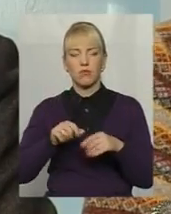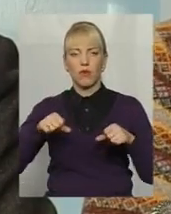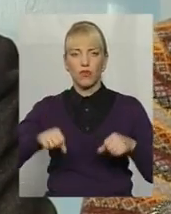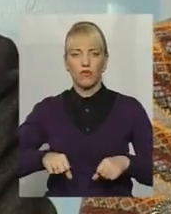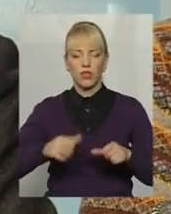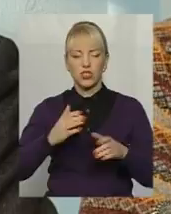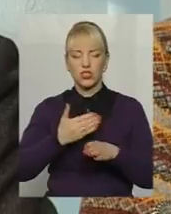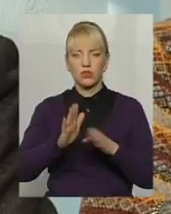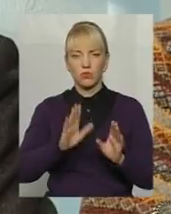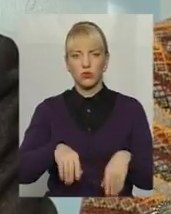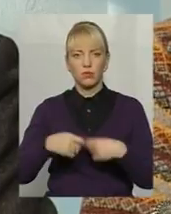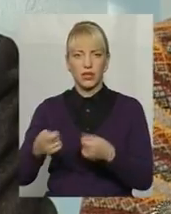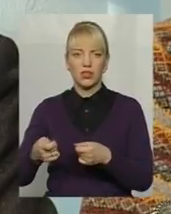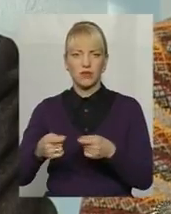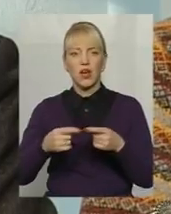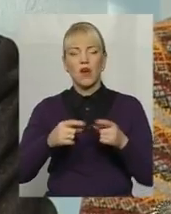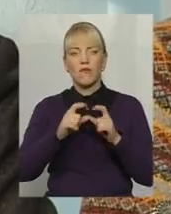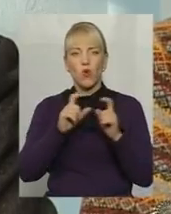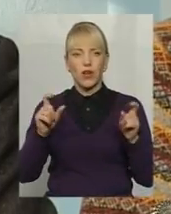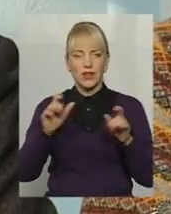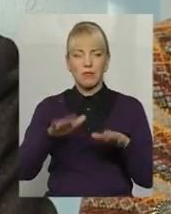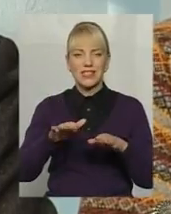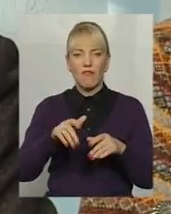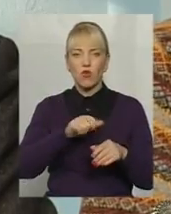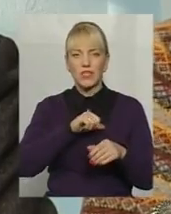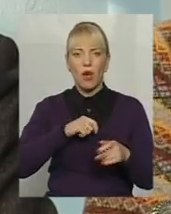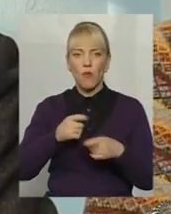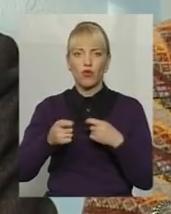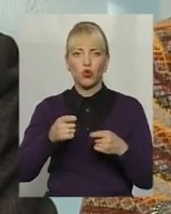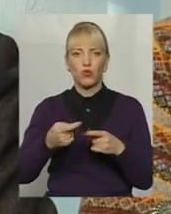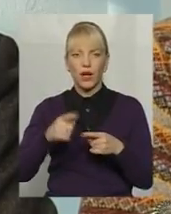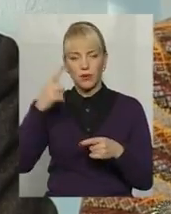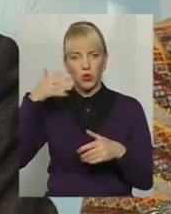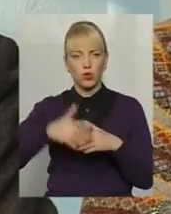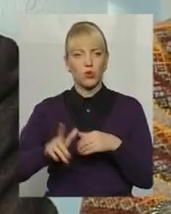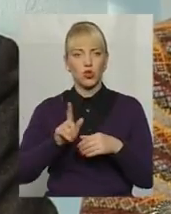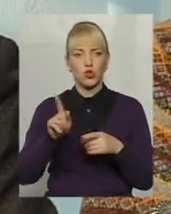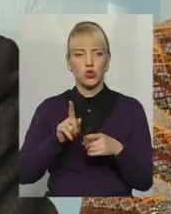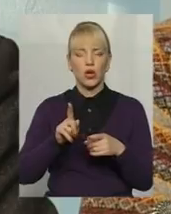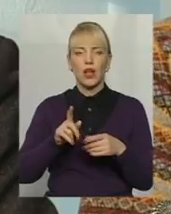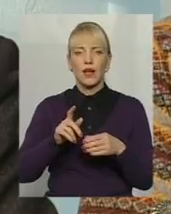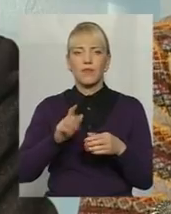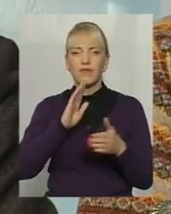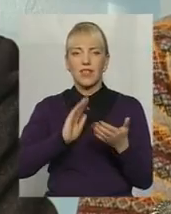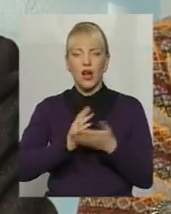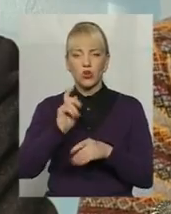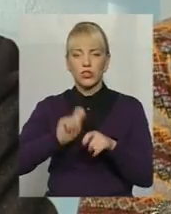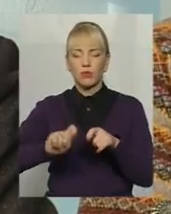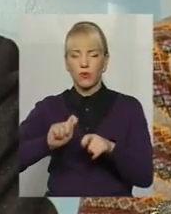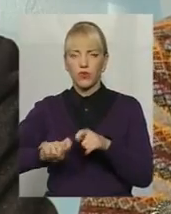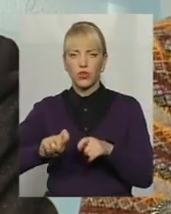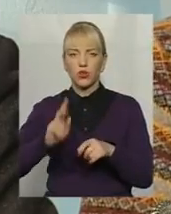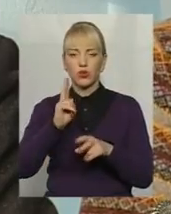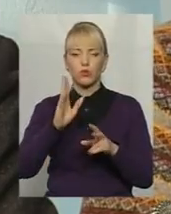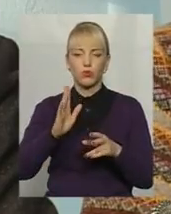частково будуть передані органам місцевого самоврядування, ми розуміємо, що сьогодні якість цих проведення перевірок, оформлення, і хто буде визначати,